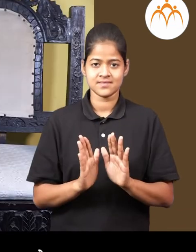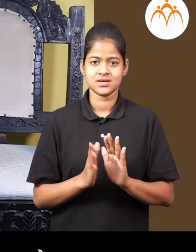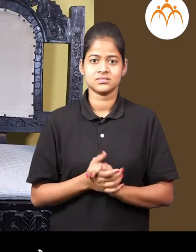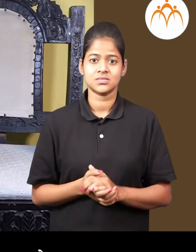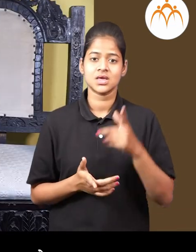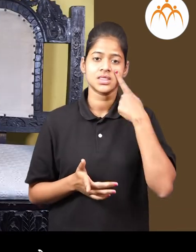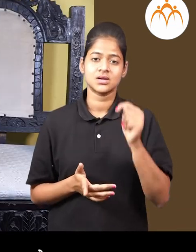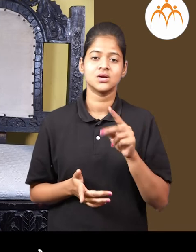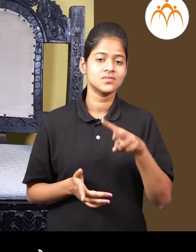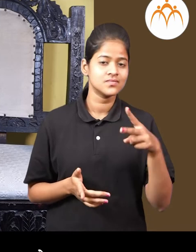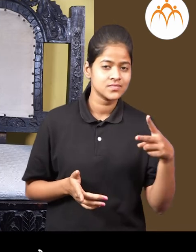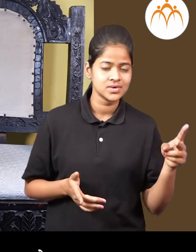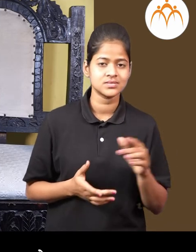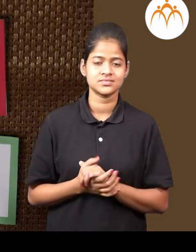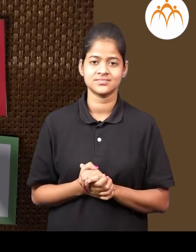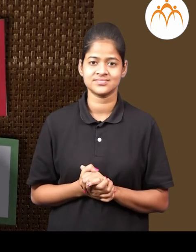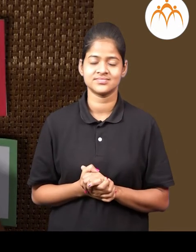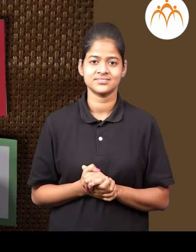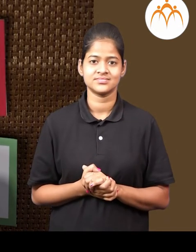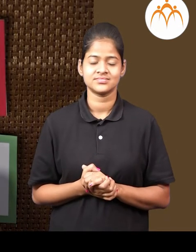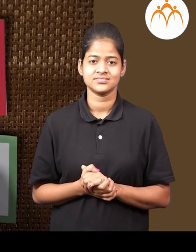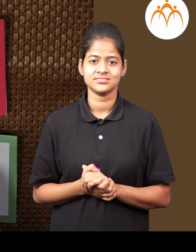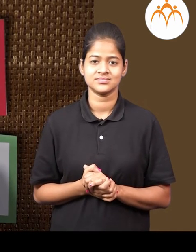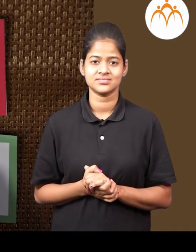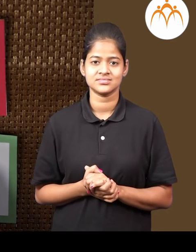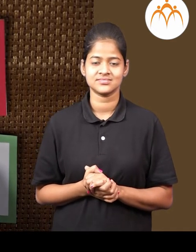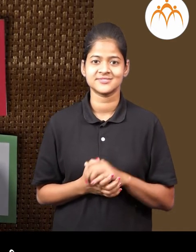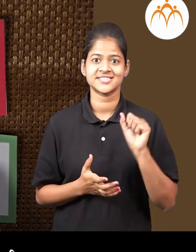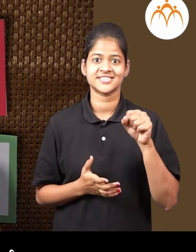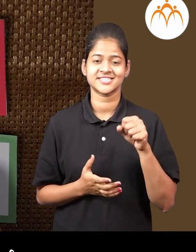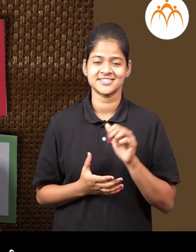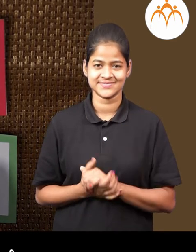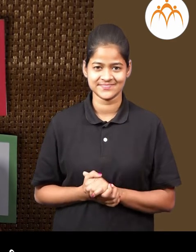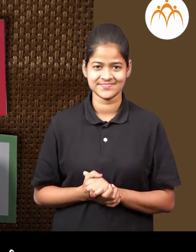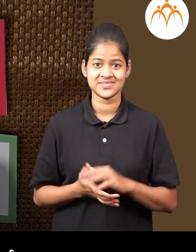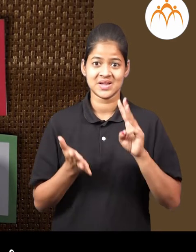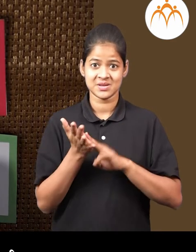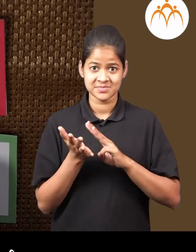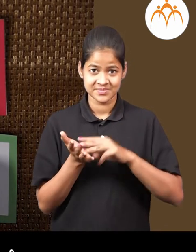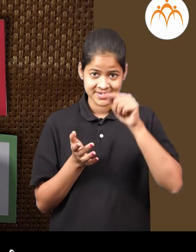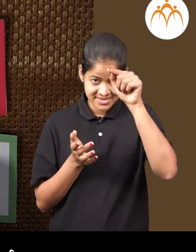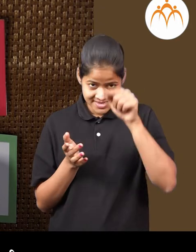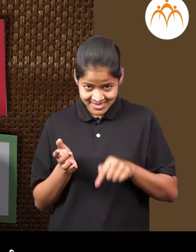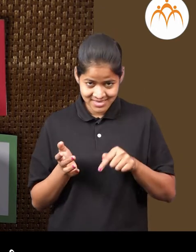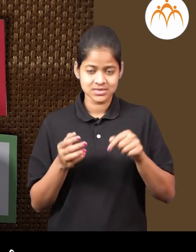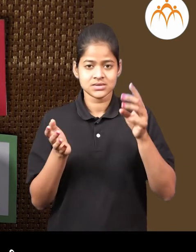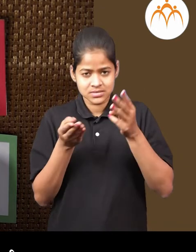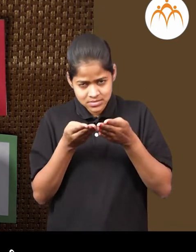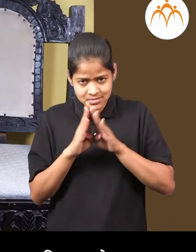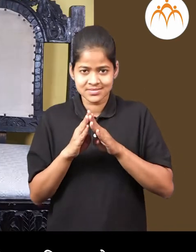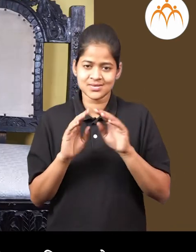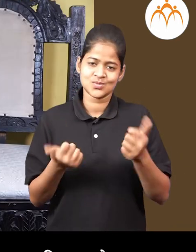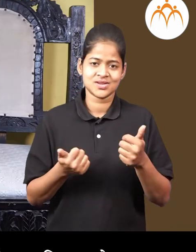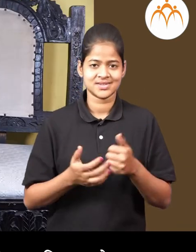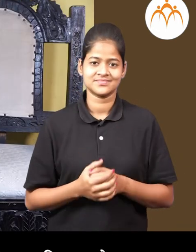अणखीन एक दोन करून बगबर। हो, या आडवया रेशेचा संदर्बात सुद्धा।